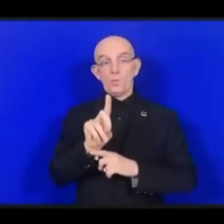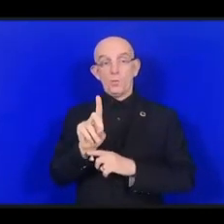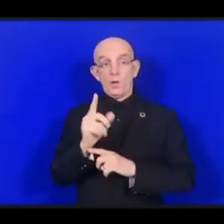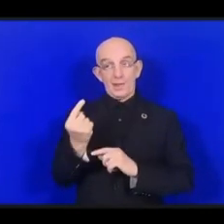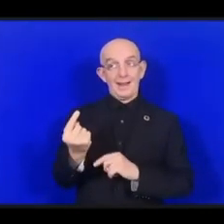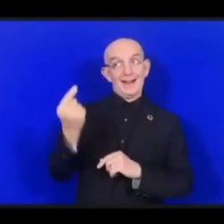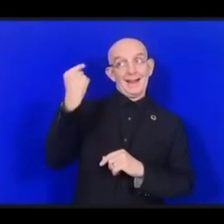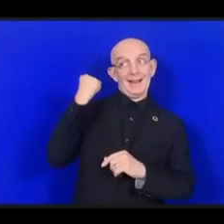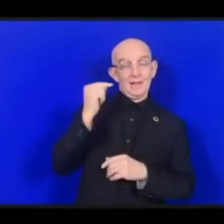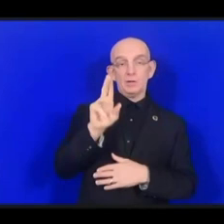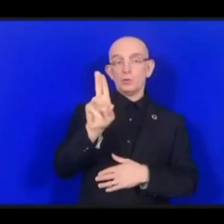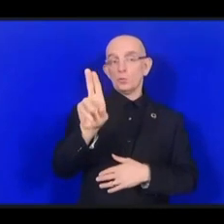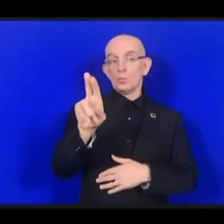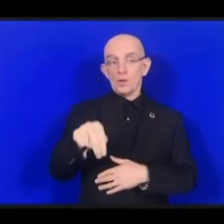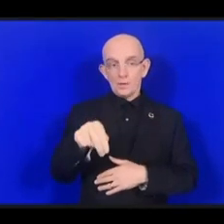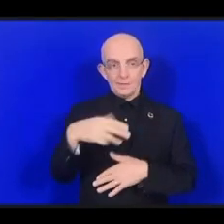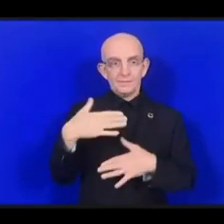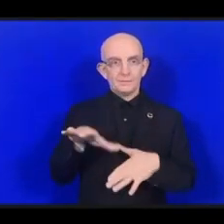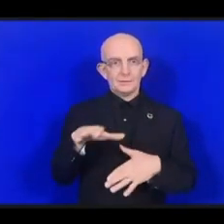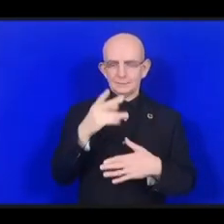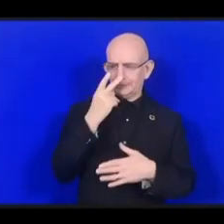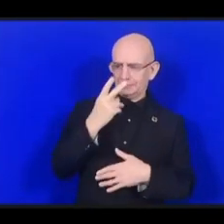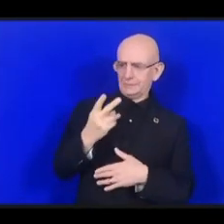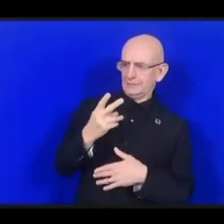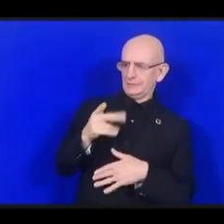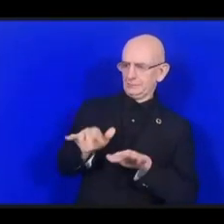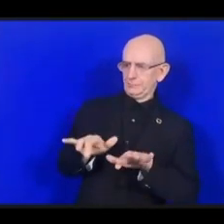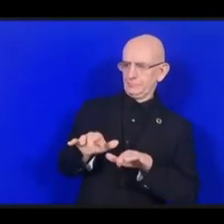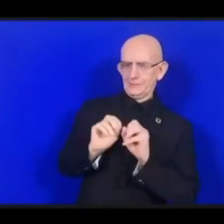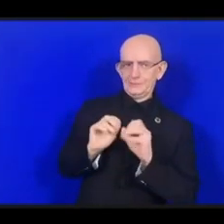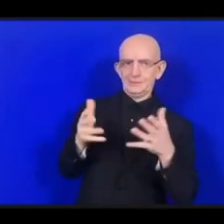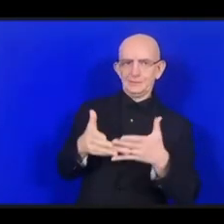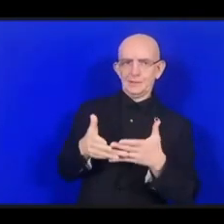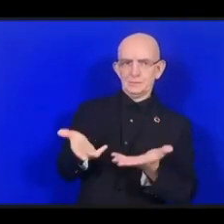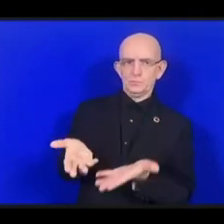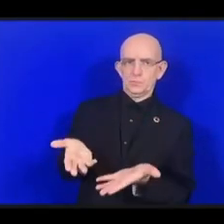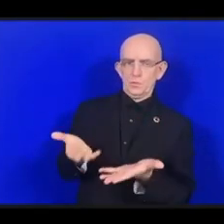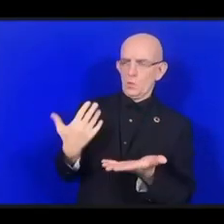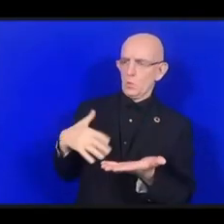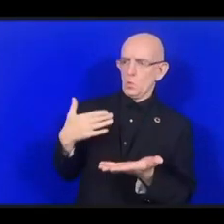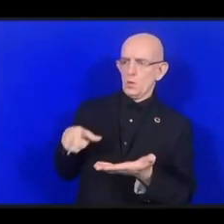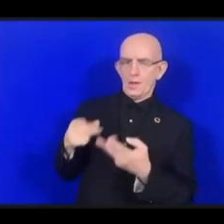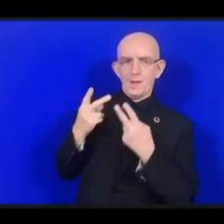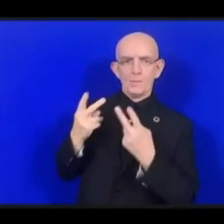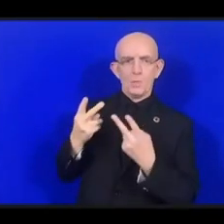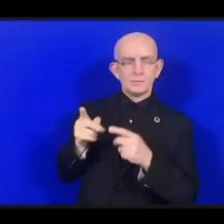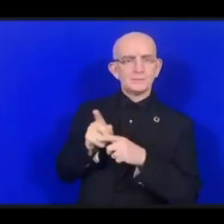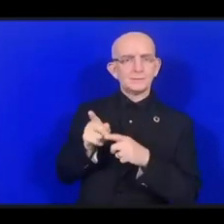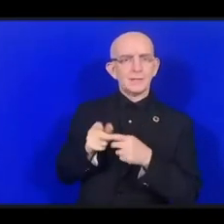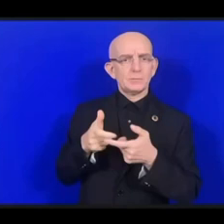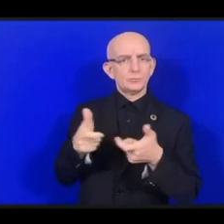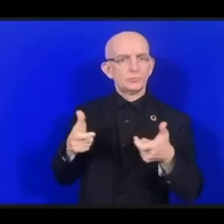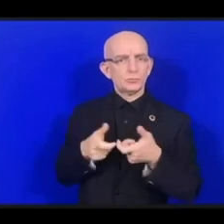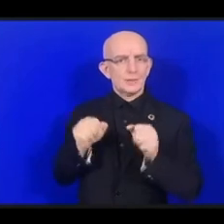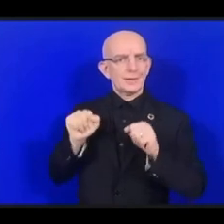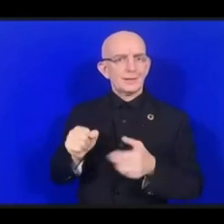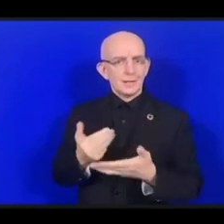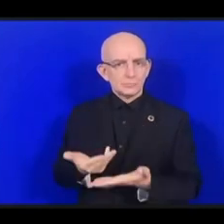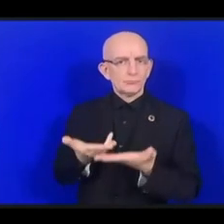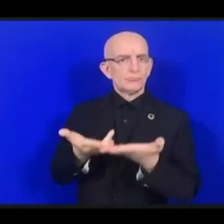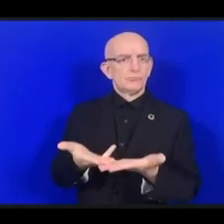соблюдения прав человека. Что интернет, который должен был помочь людям